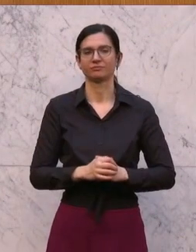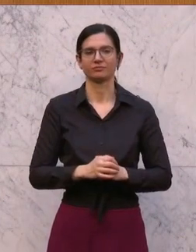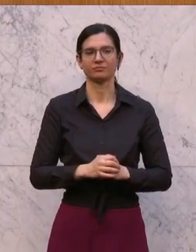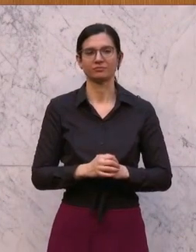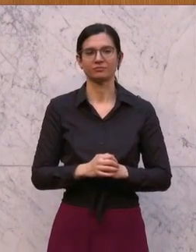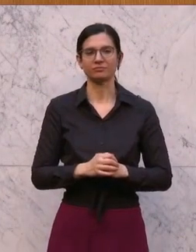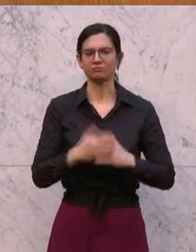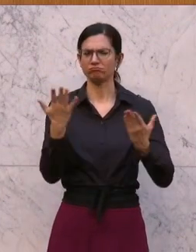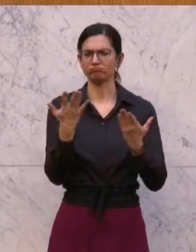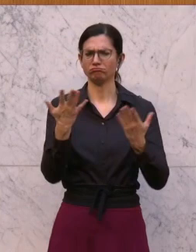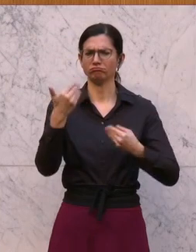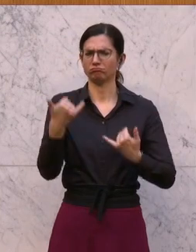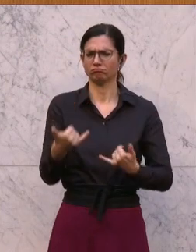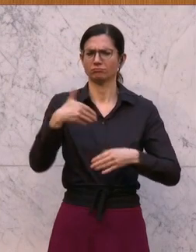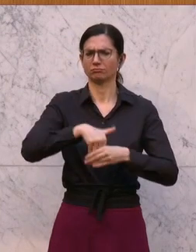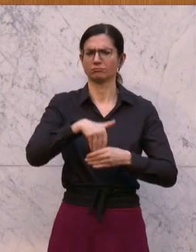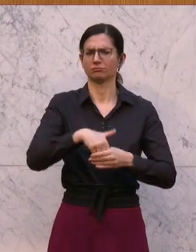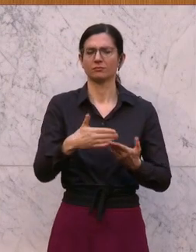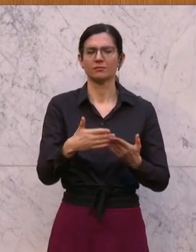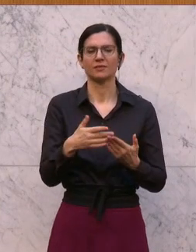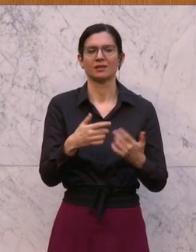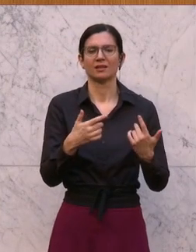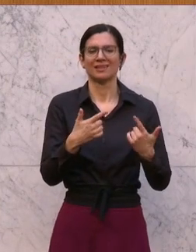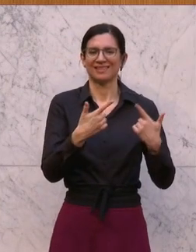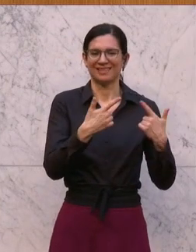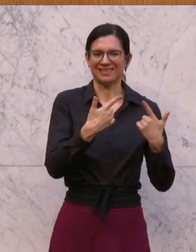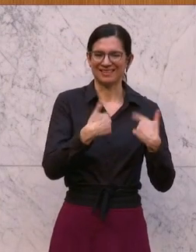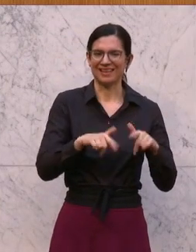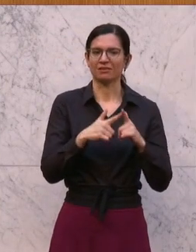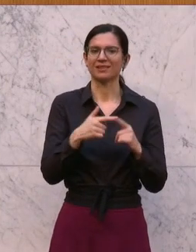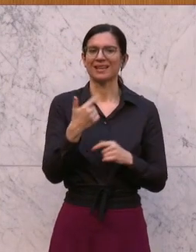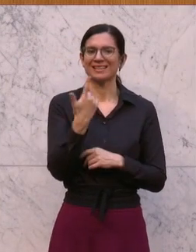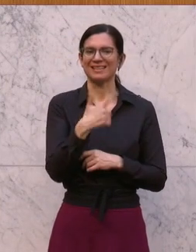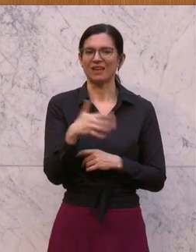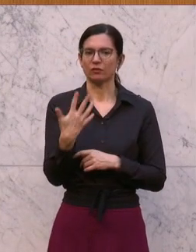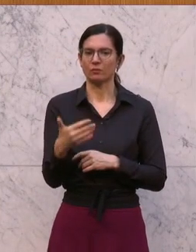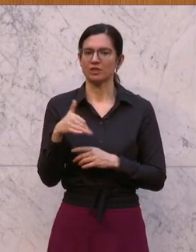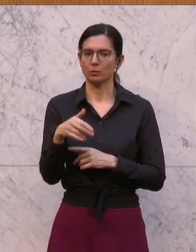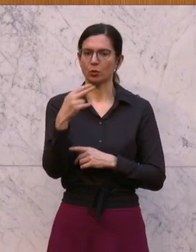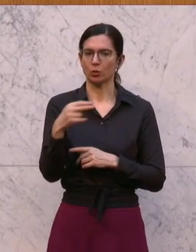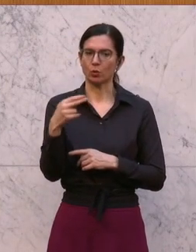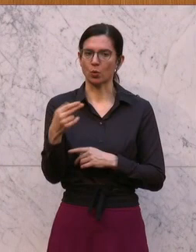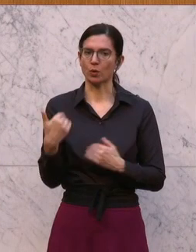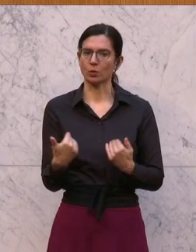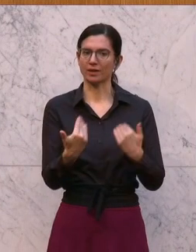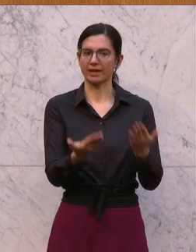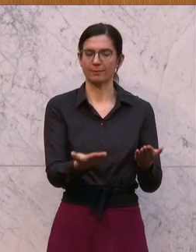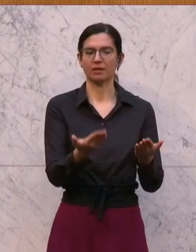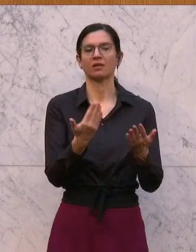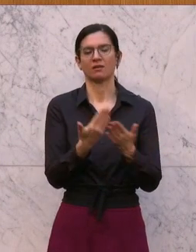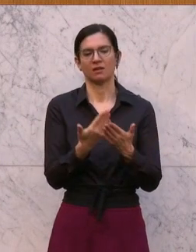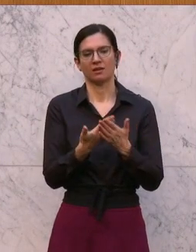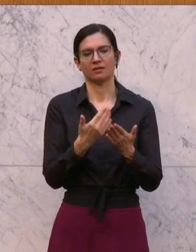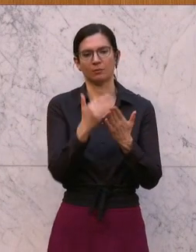Um was geht es heute? Es geht darum, dass wir den Ländern heute 250 Millionen Euro zur Verfügung stellen, um eben